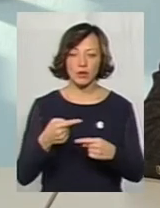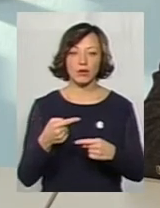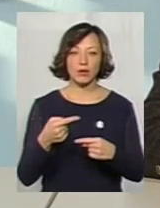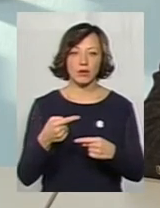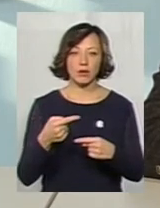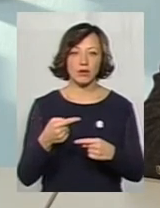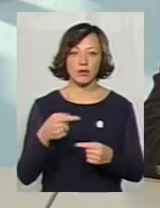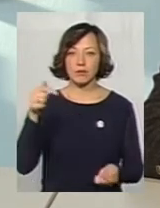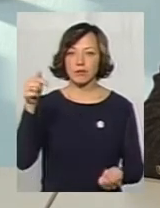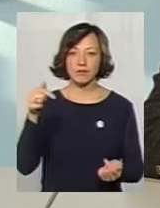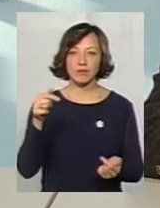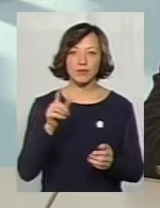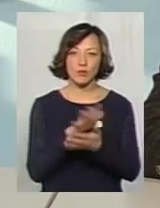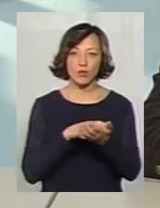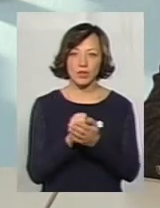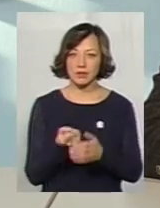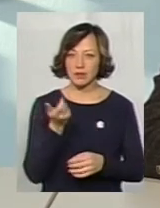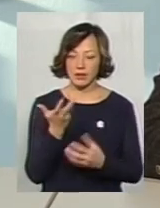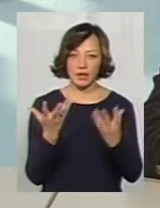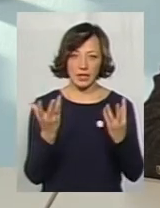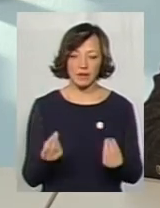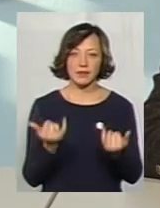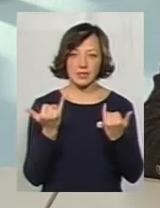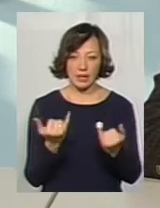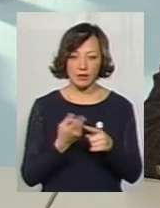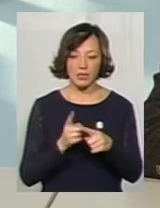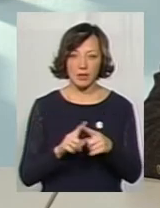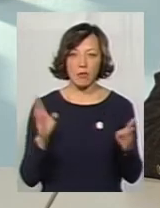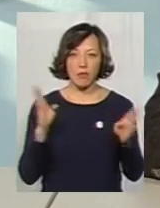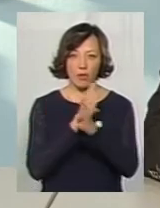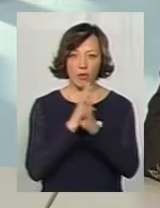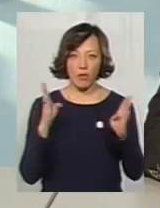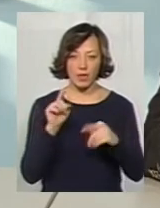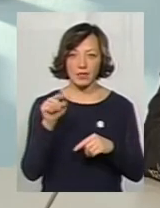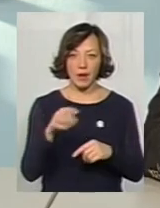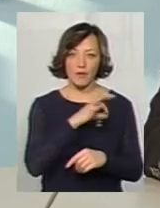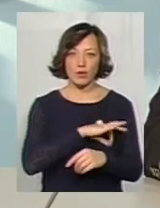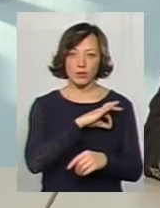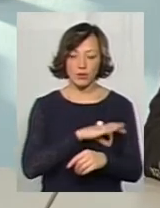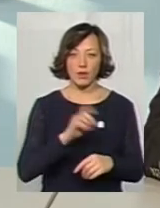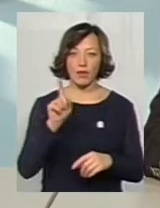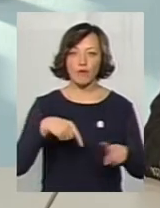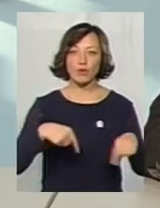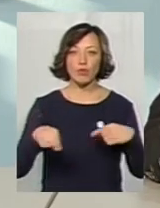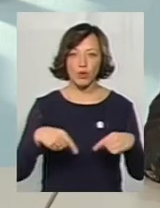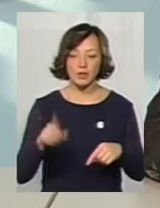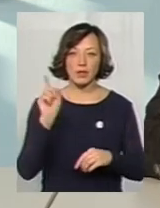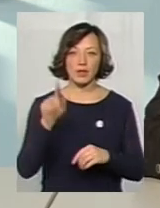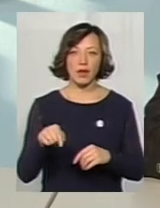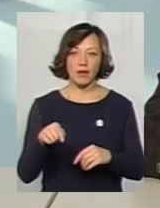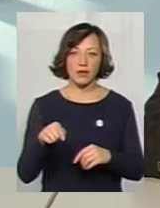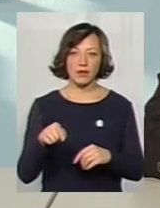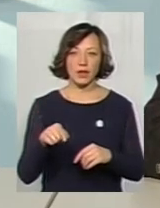в негодність буквально там за кілька днів. Якщо зараз от по цій погоді там експлуатувати, навіть футболістами, навіть